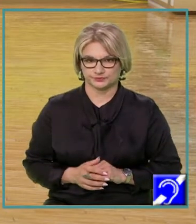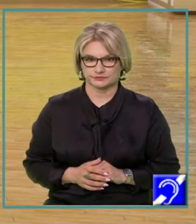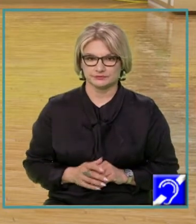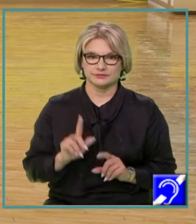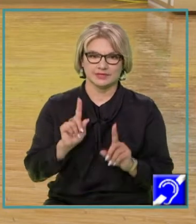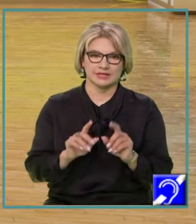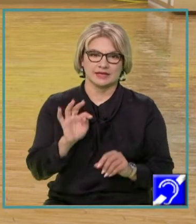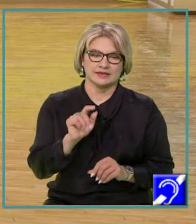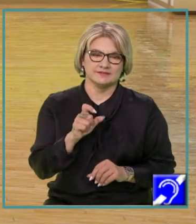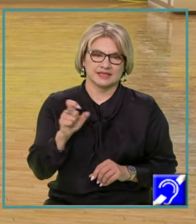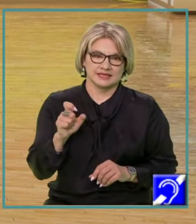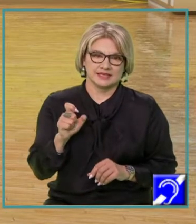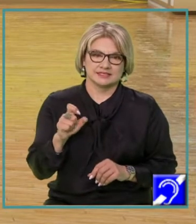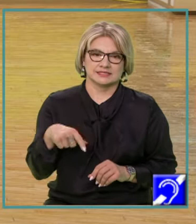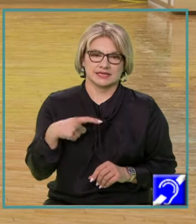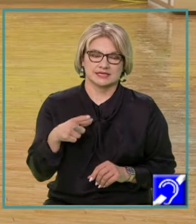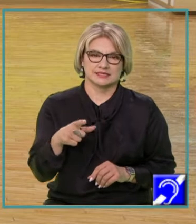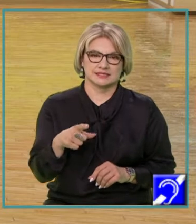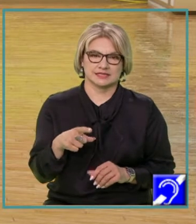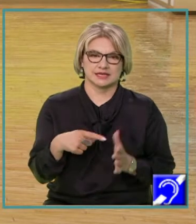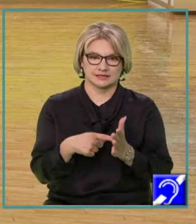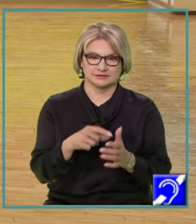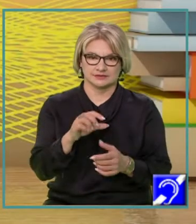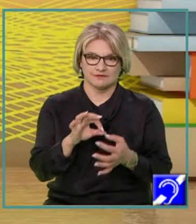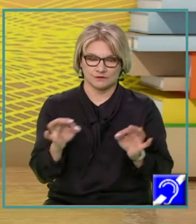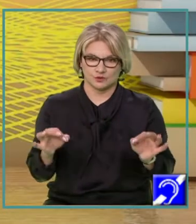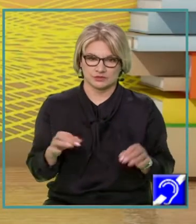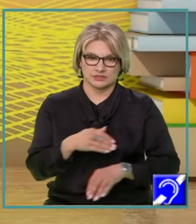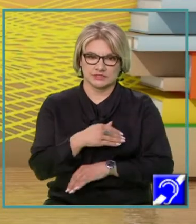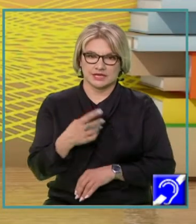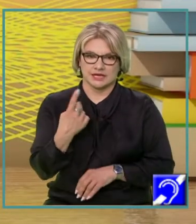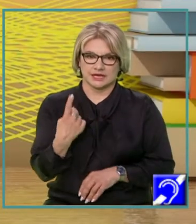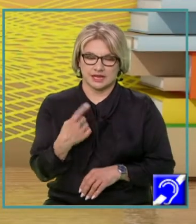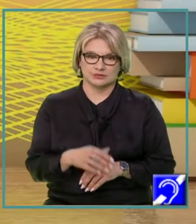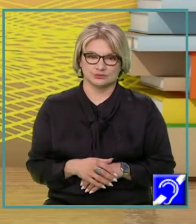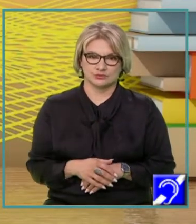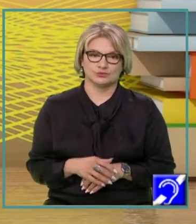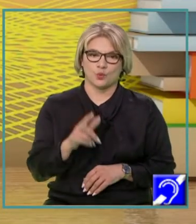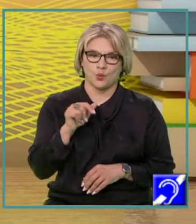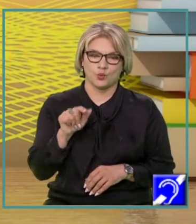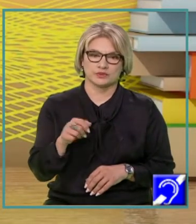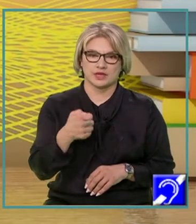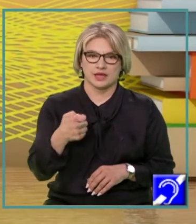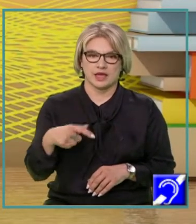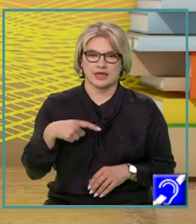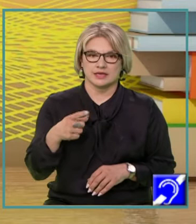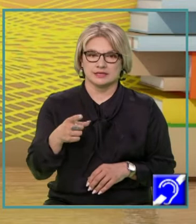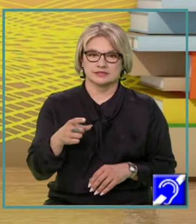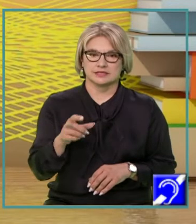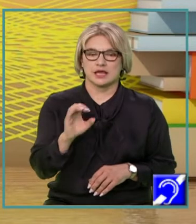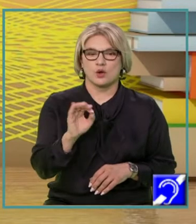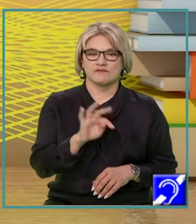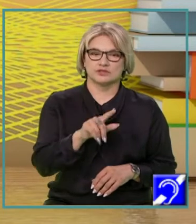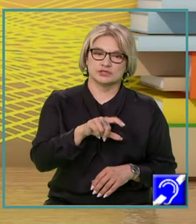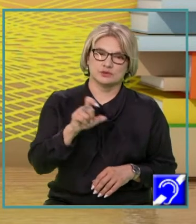Dacă f de x este, în felul acesta, o funcție de gradul întâi, unde a, coeficientul lui x, este